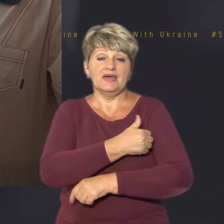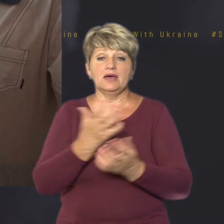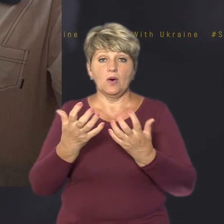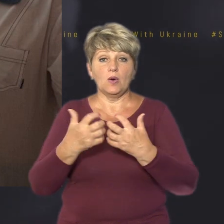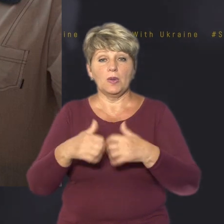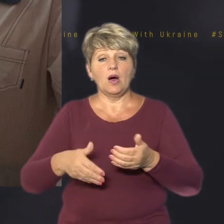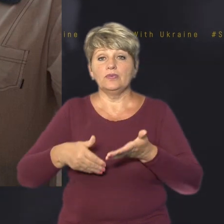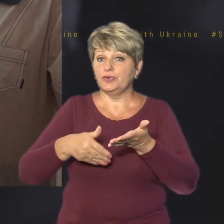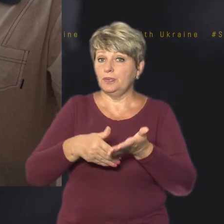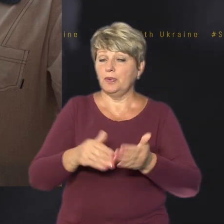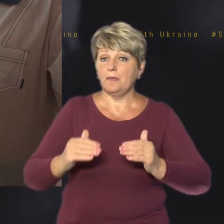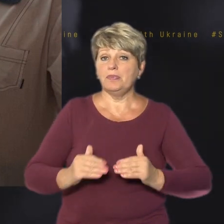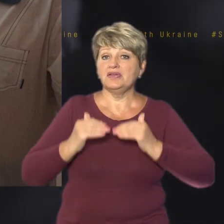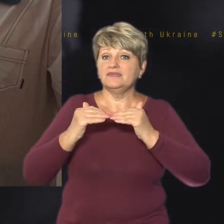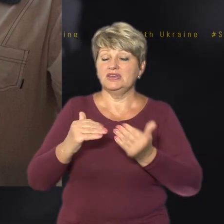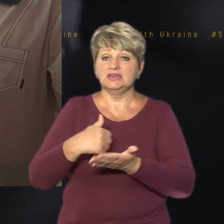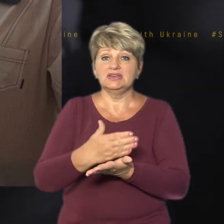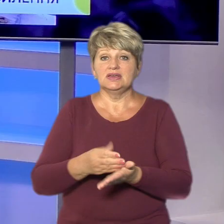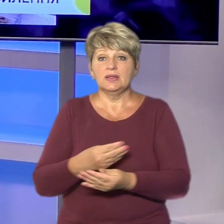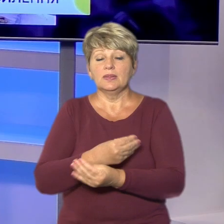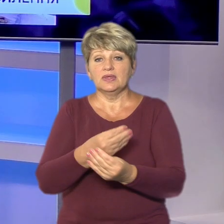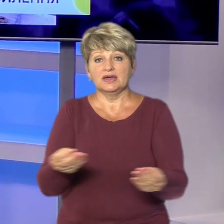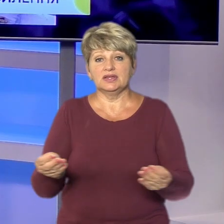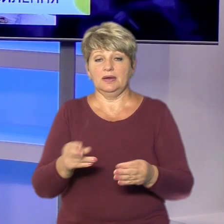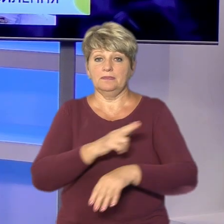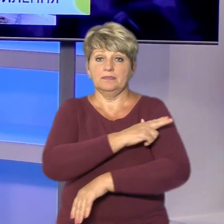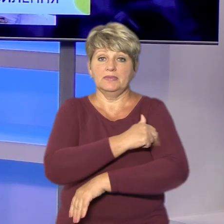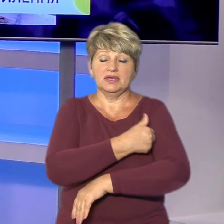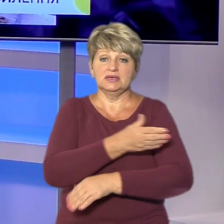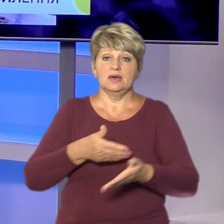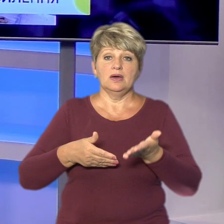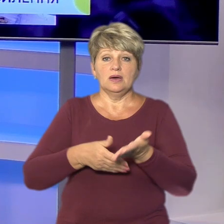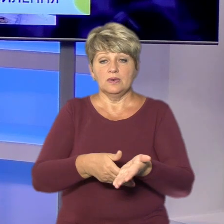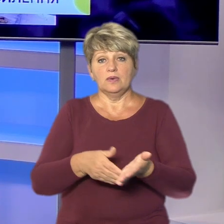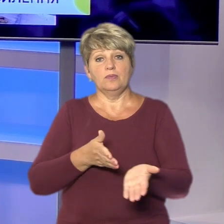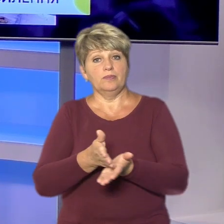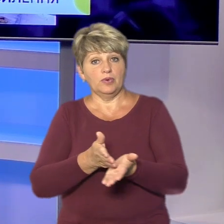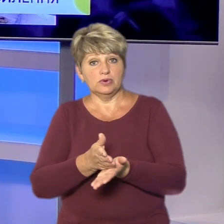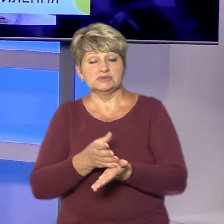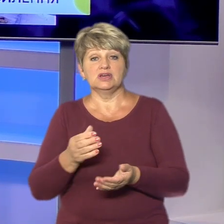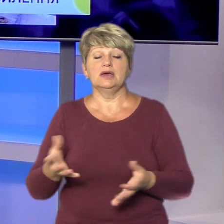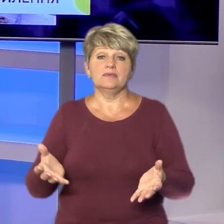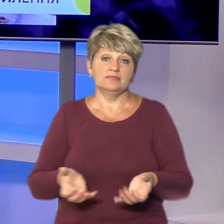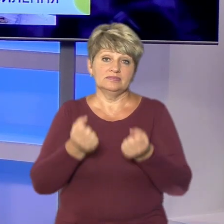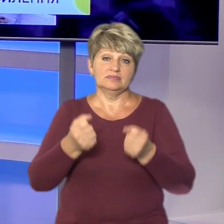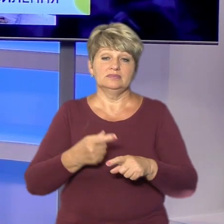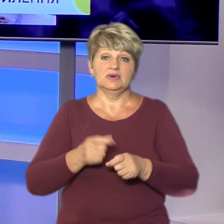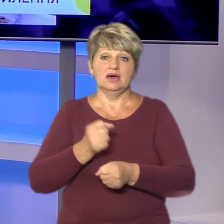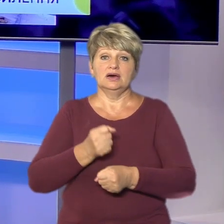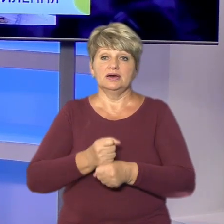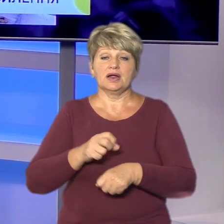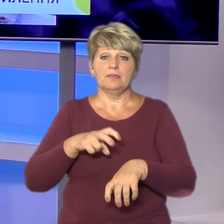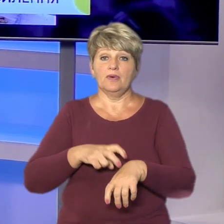допоможе підвищити якість надання медпослуг та полегшить роботу лікарям. Його розподілять між реанімацією та